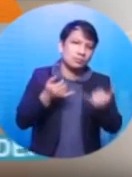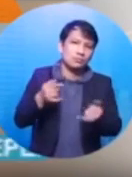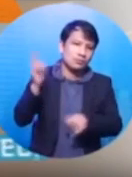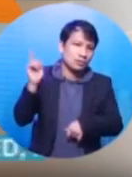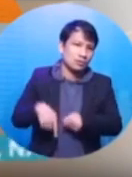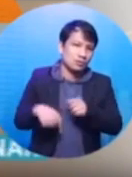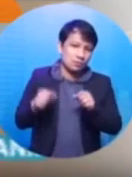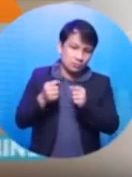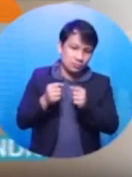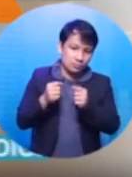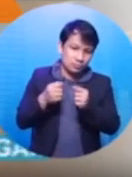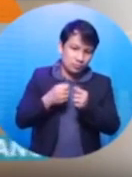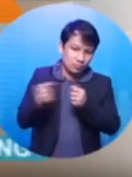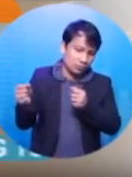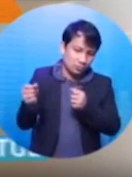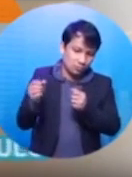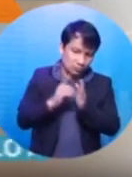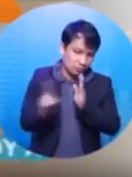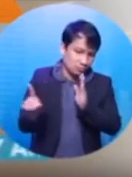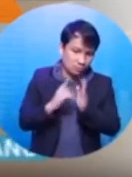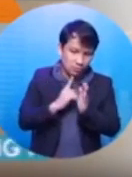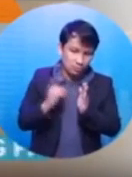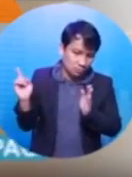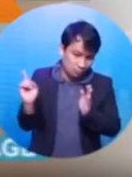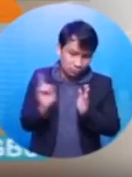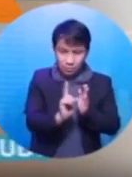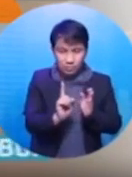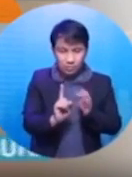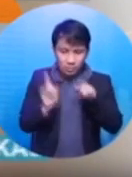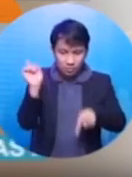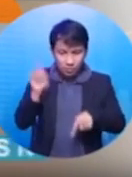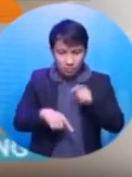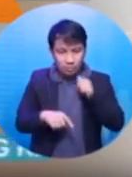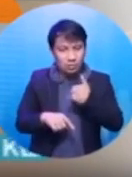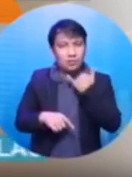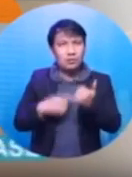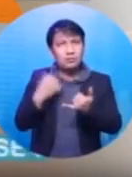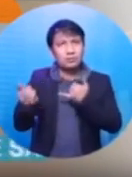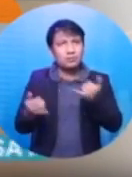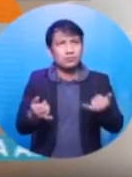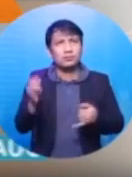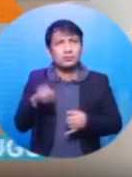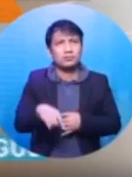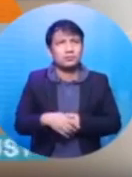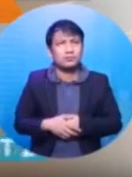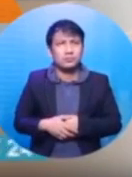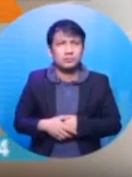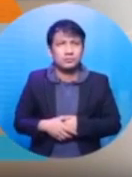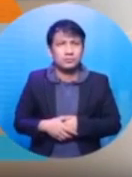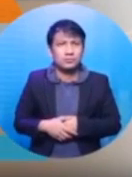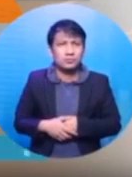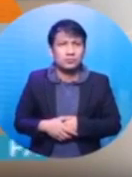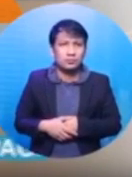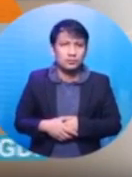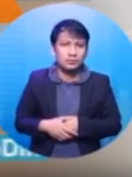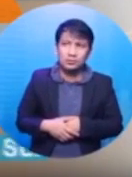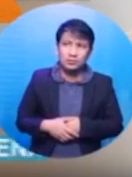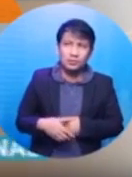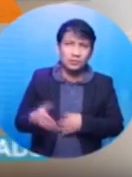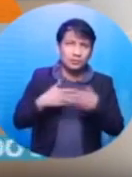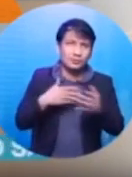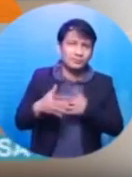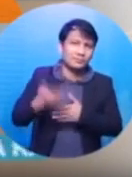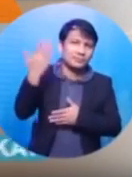ko siya binubuksan na sa pinto. Sumusugod po siya dito sa kawayan, nagsisigaw po siya, Sir Rati. Sabi niya, po p***** ka mo. Oh!